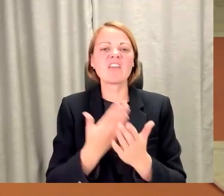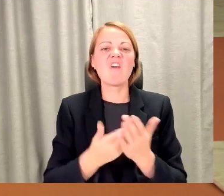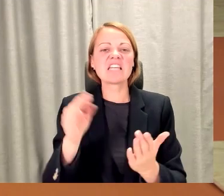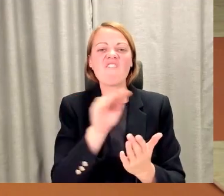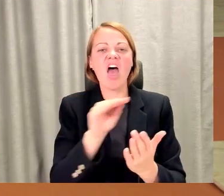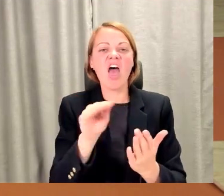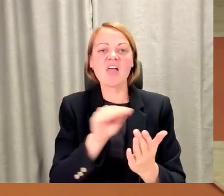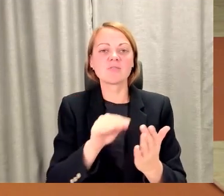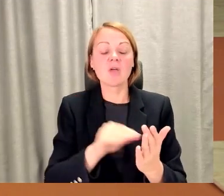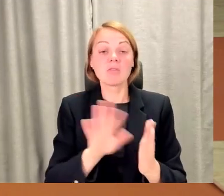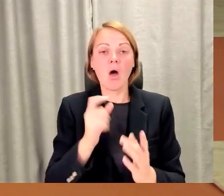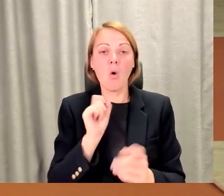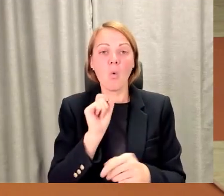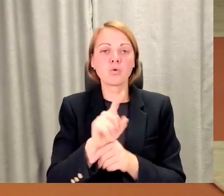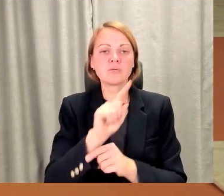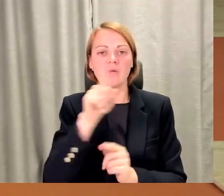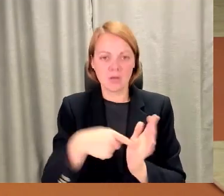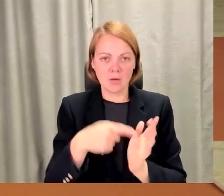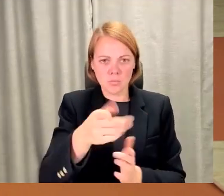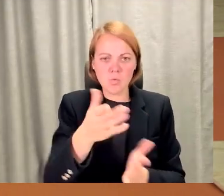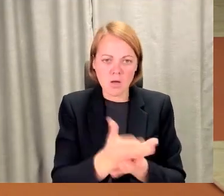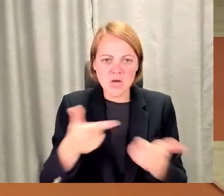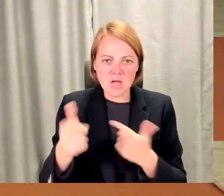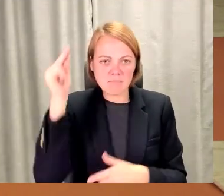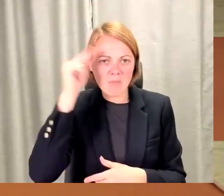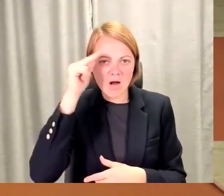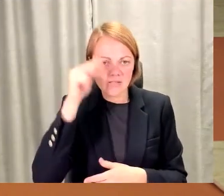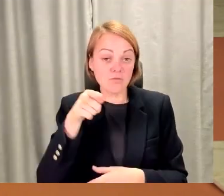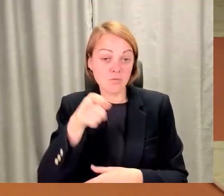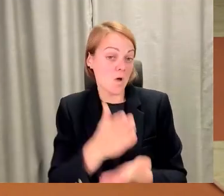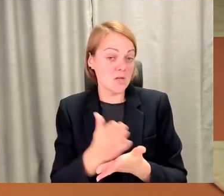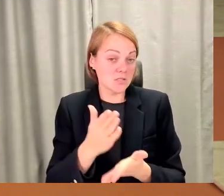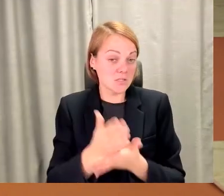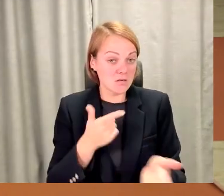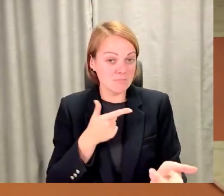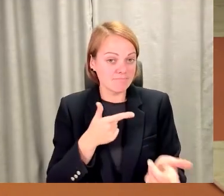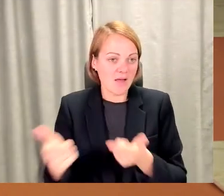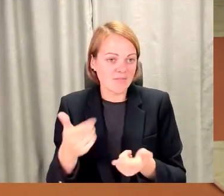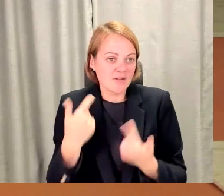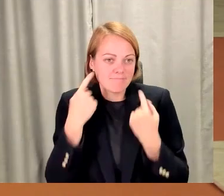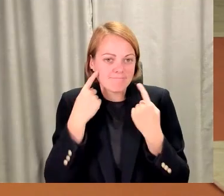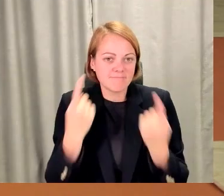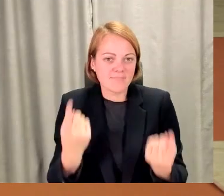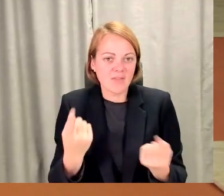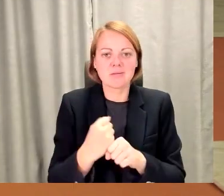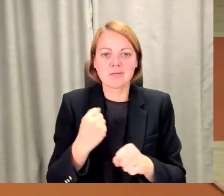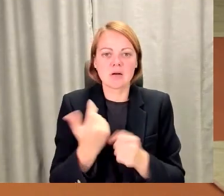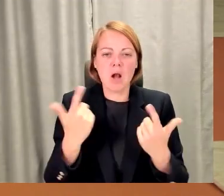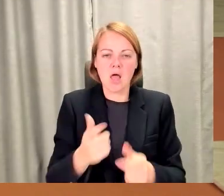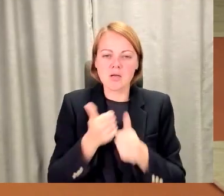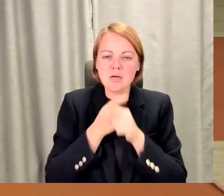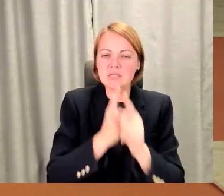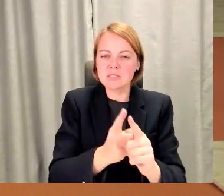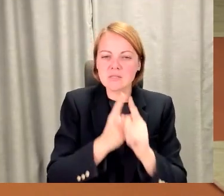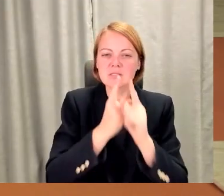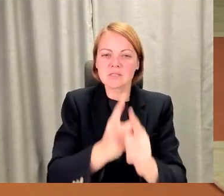vai tu esi gatavs mācīties, vai tu esi gatavs nezinu, darba laikā visu laiku iet līdz un saprast to, ko tu dari, un darīt vēl